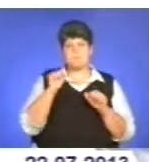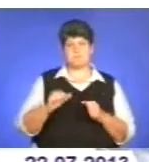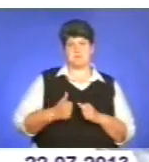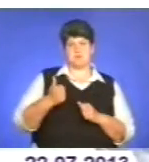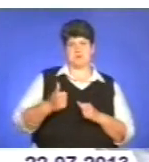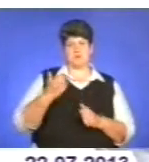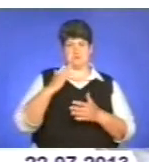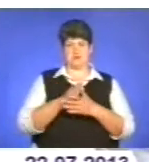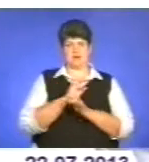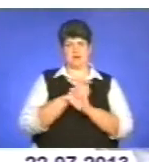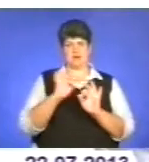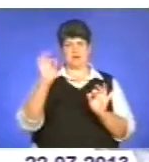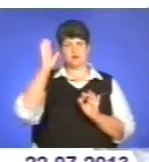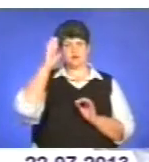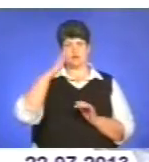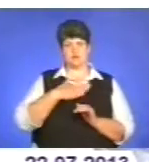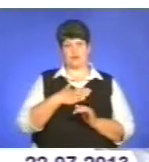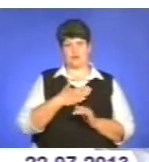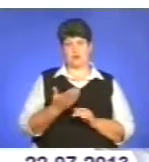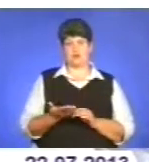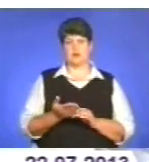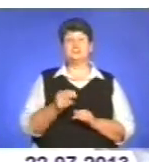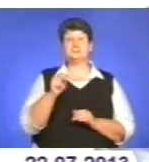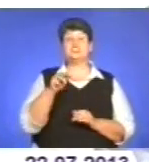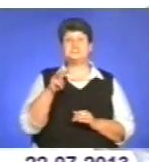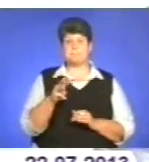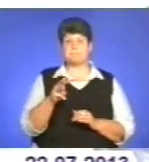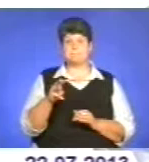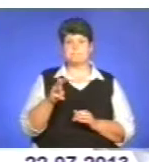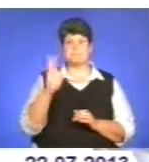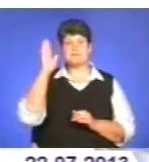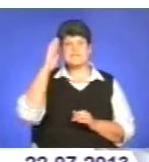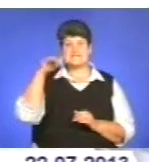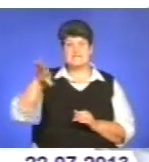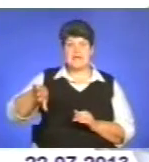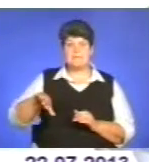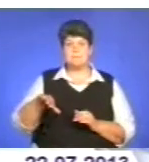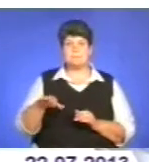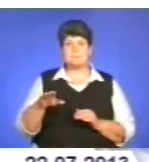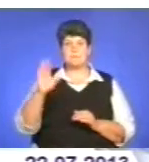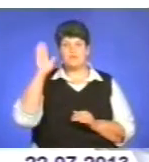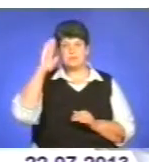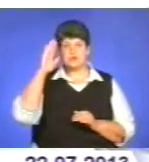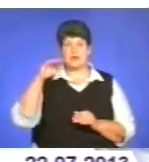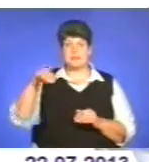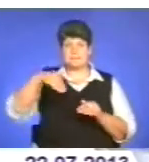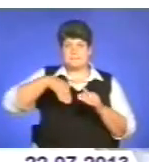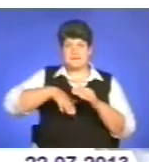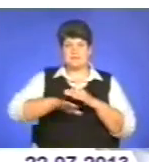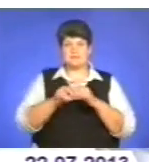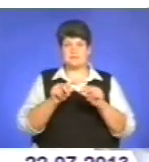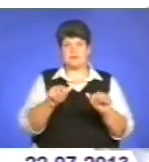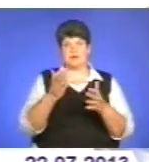має таку прекрасну воду, як наша. Чим підземна вода є кращою? Тому що вона захищена від зовнішнього